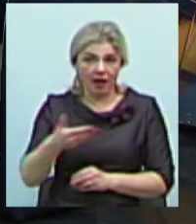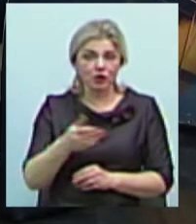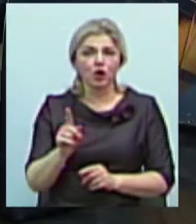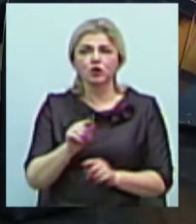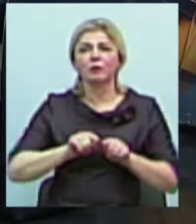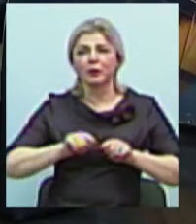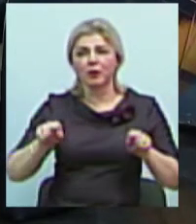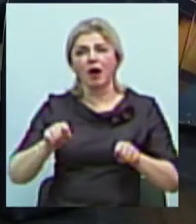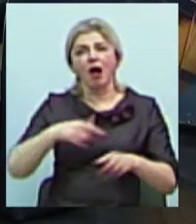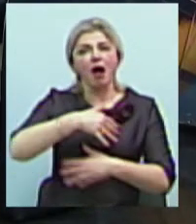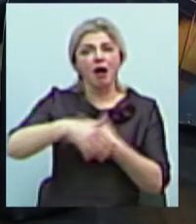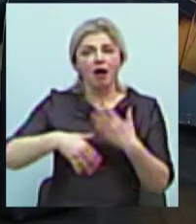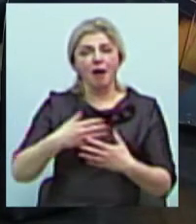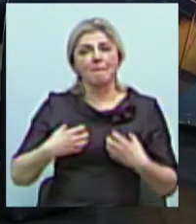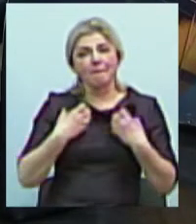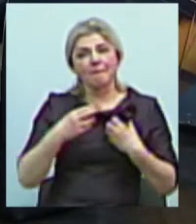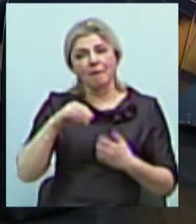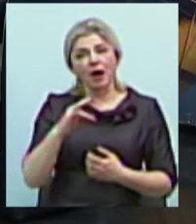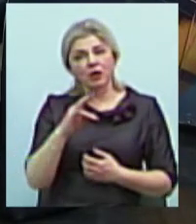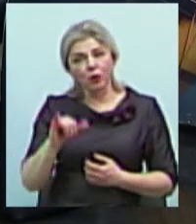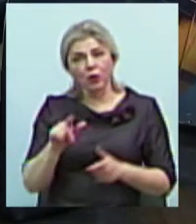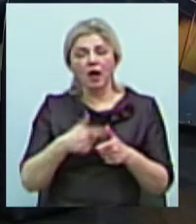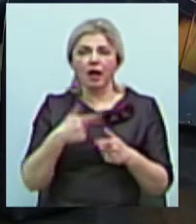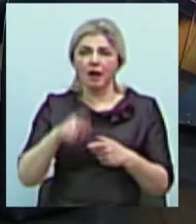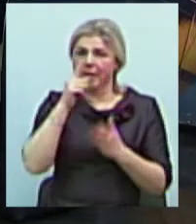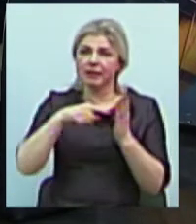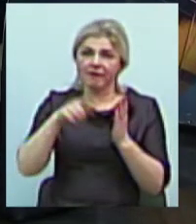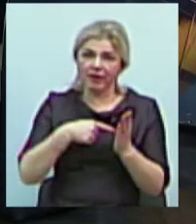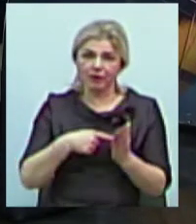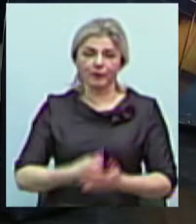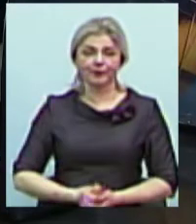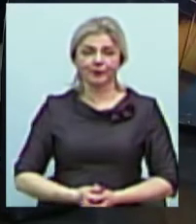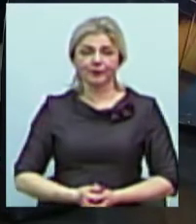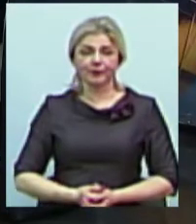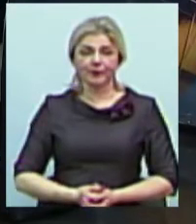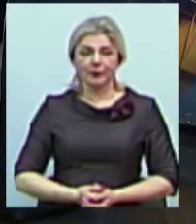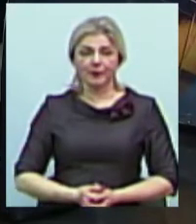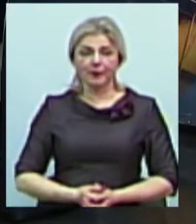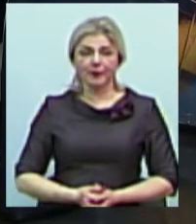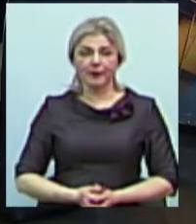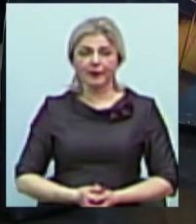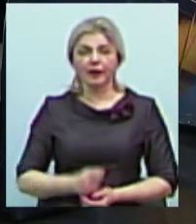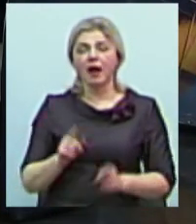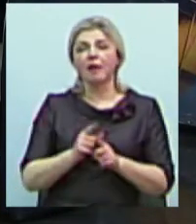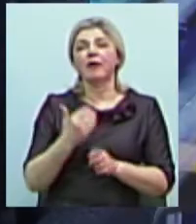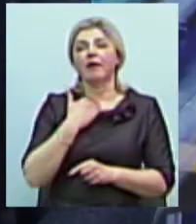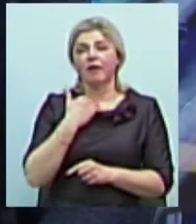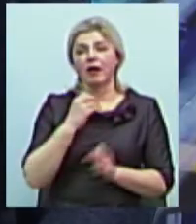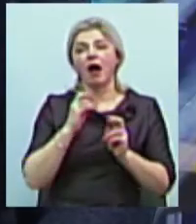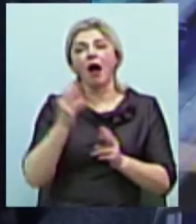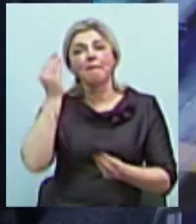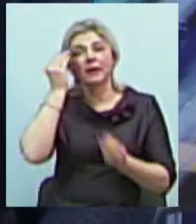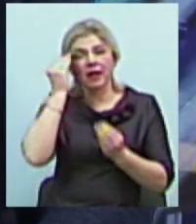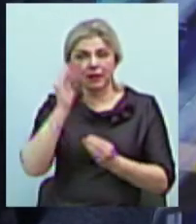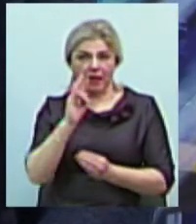або паніку, або якісь зневіру якусь у людях. А виглядає це думка Виглядає це думка Миколаївців, так.